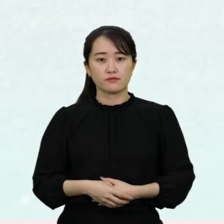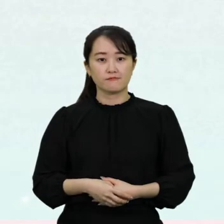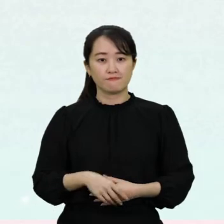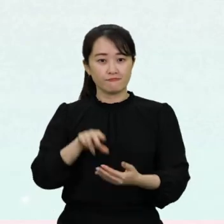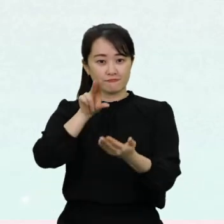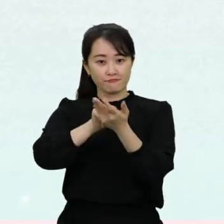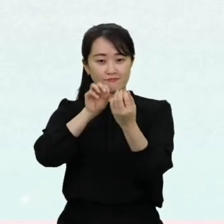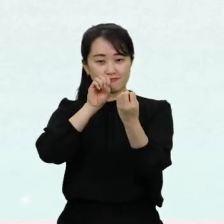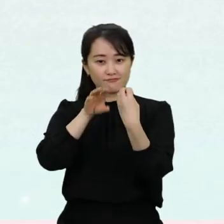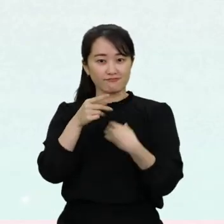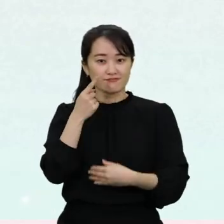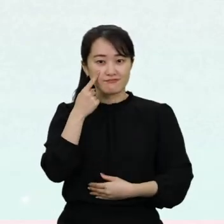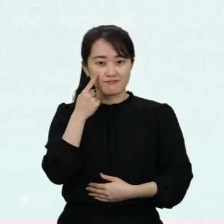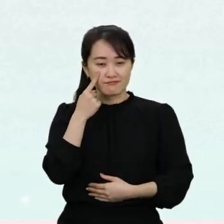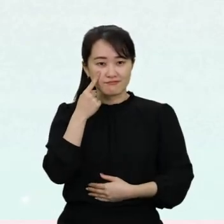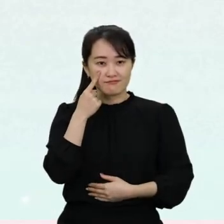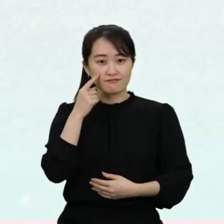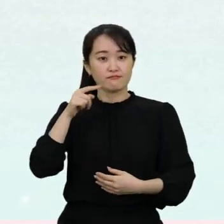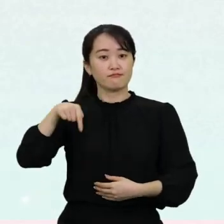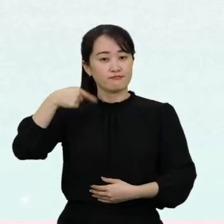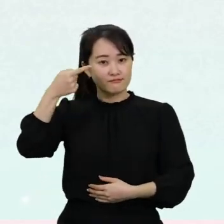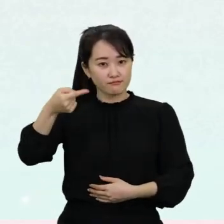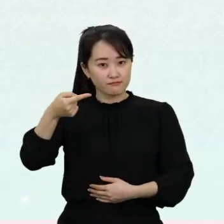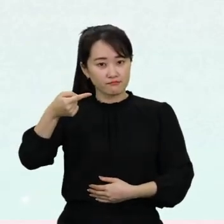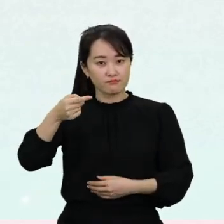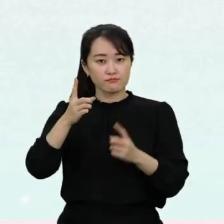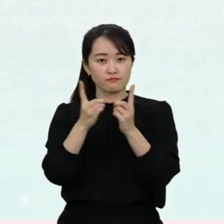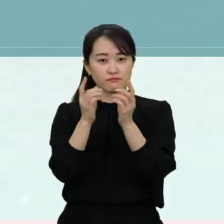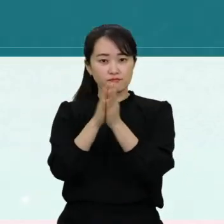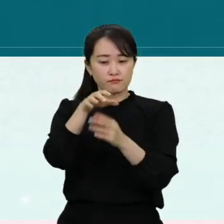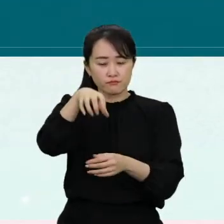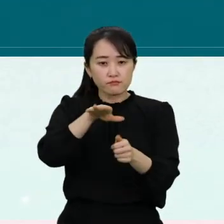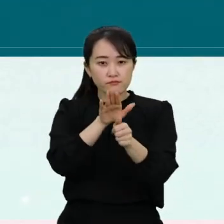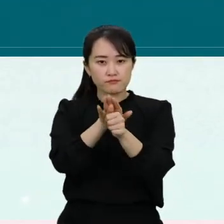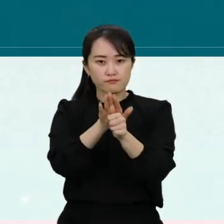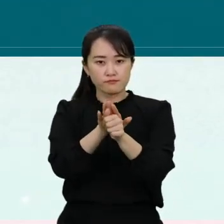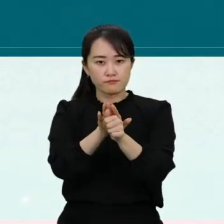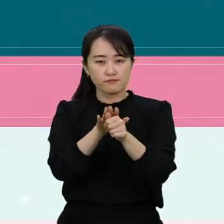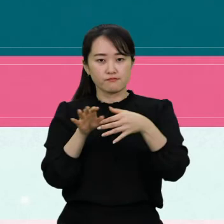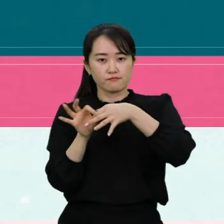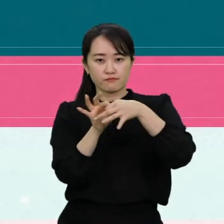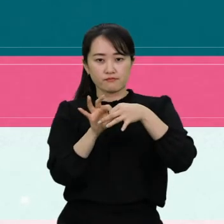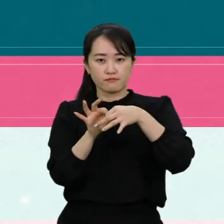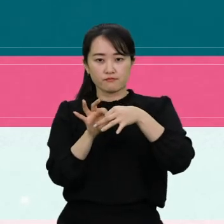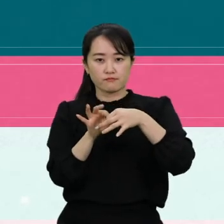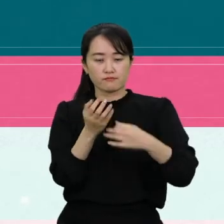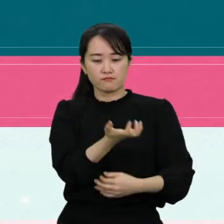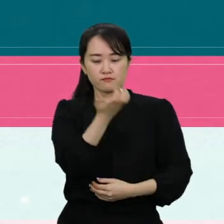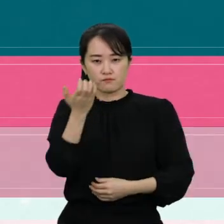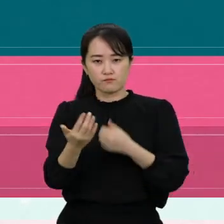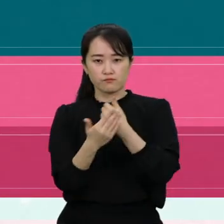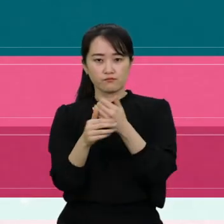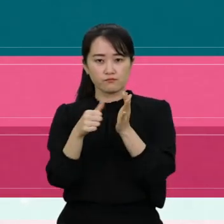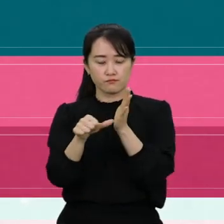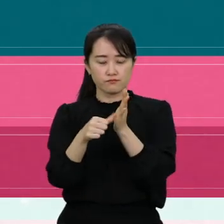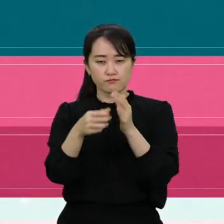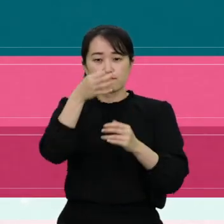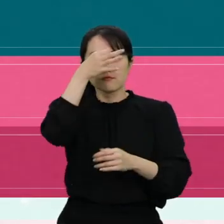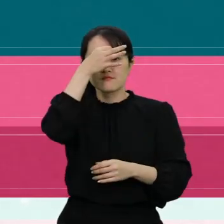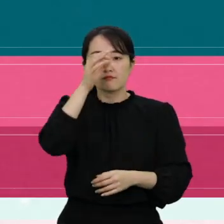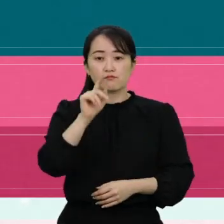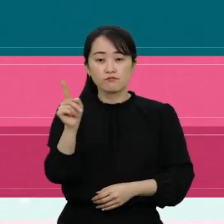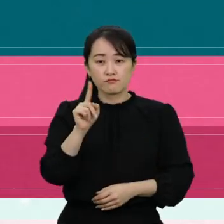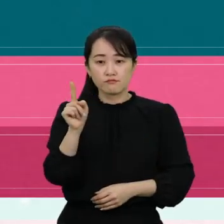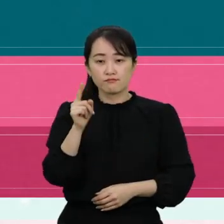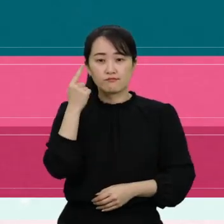퀴즈를 풀어볼까요? 다음은 현장지원, 매개체, 이동보조기구, 보조기술 중